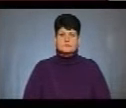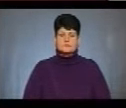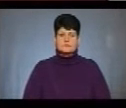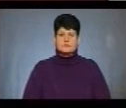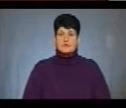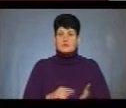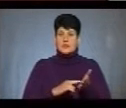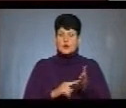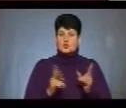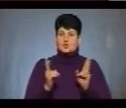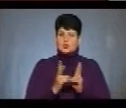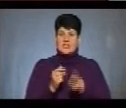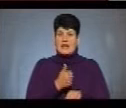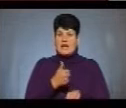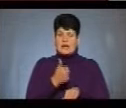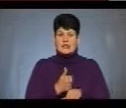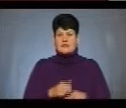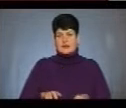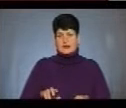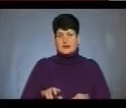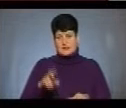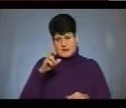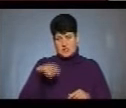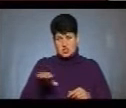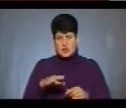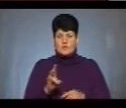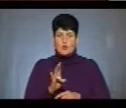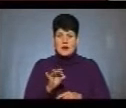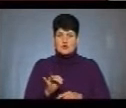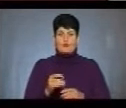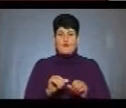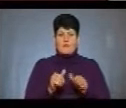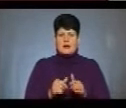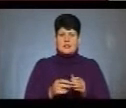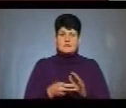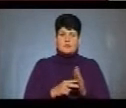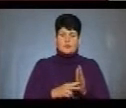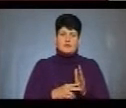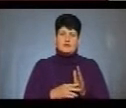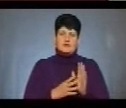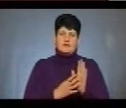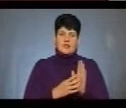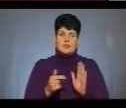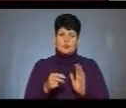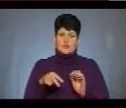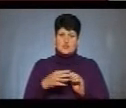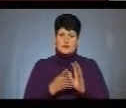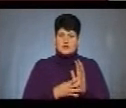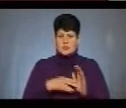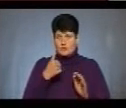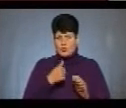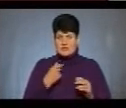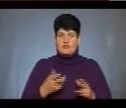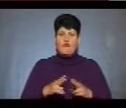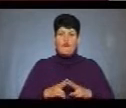Зазначу, зустріч лідерів держав в нормандському форматі запланували на 9 грудня 2019 року в Парижі. Про це повідомили в